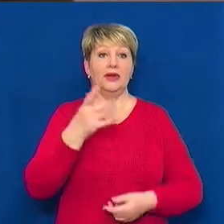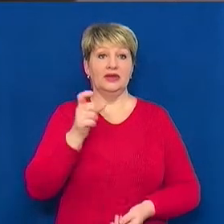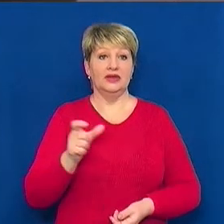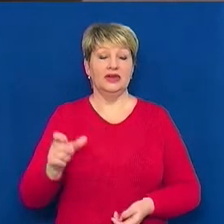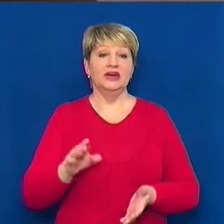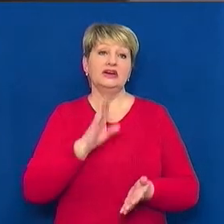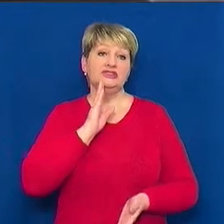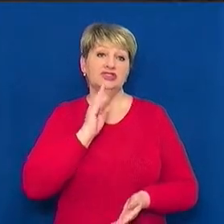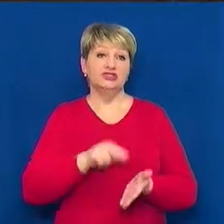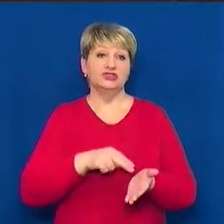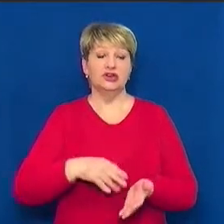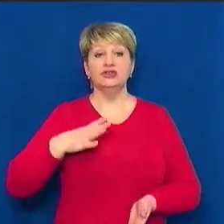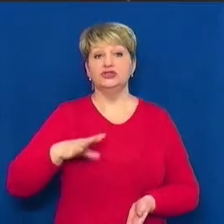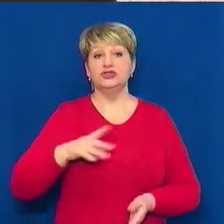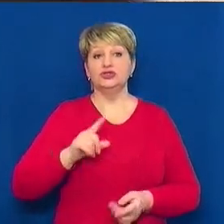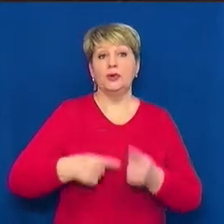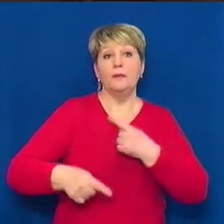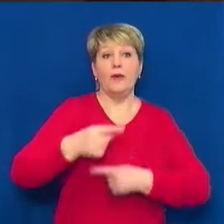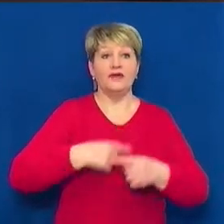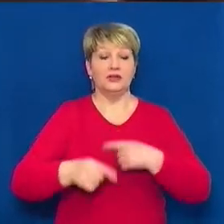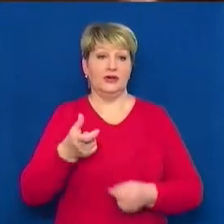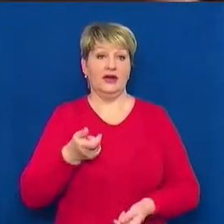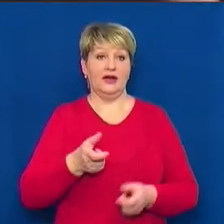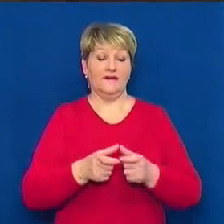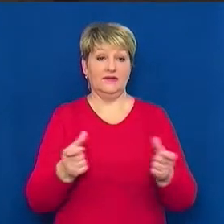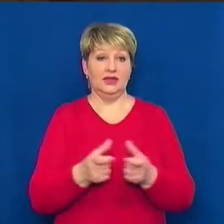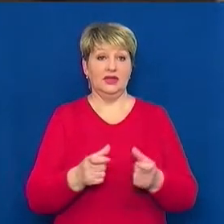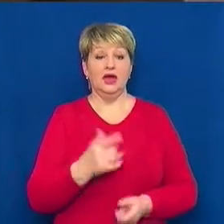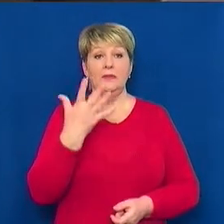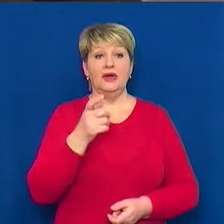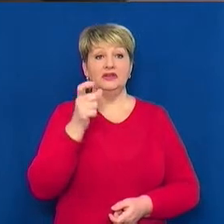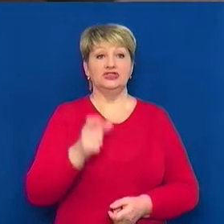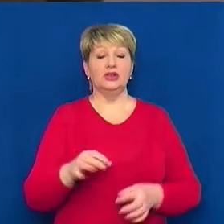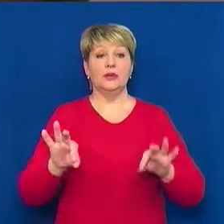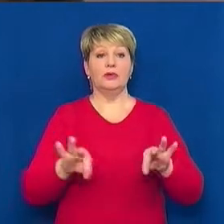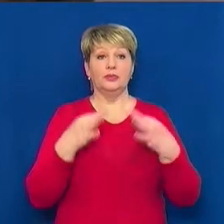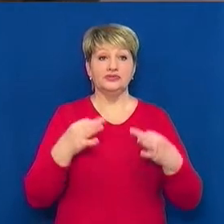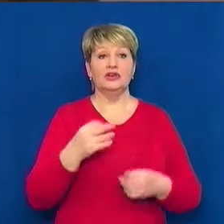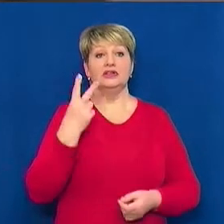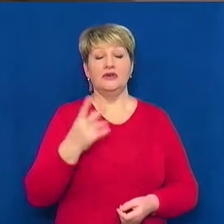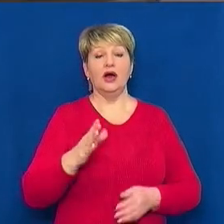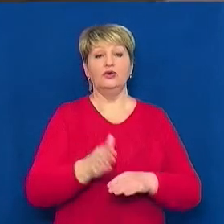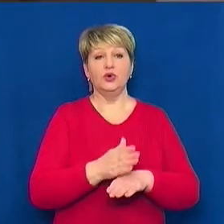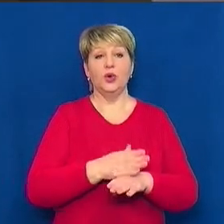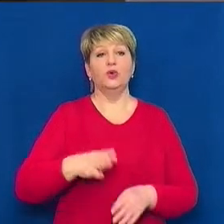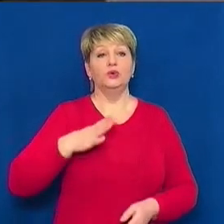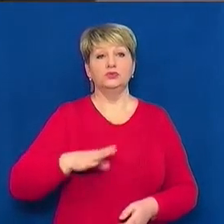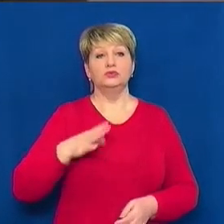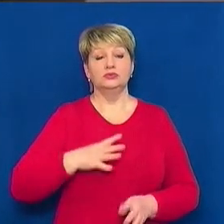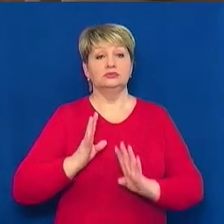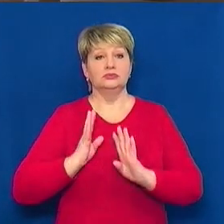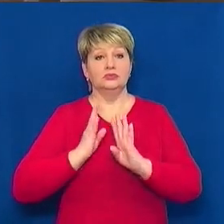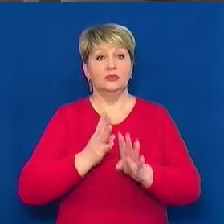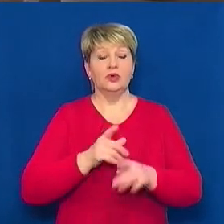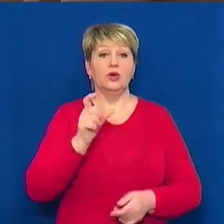Єлизавета Тищенко чекає, аби повернути квитки. П'ять чоловік пропускають, два і дуже довго. І потім люди ще говорять про те, що